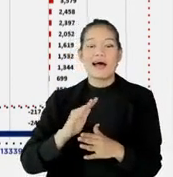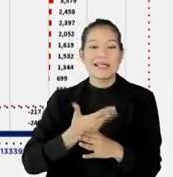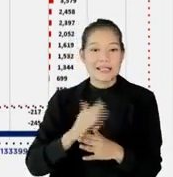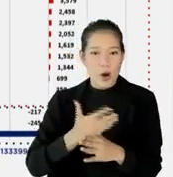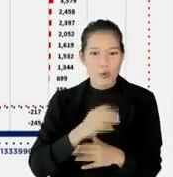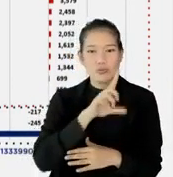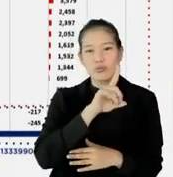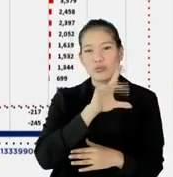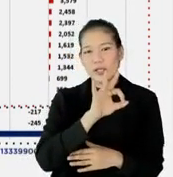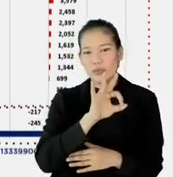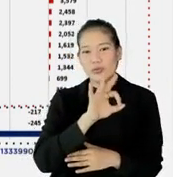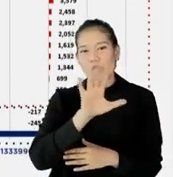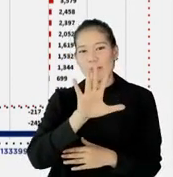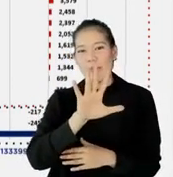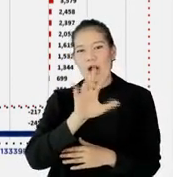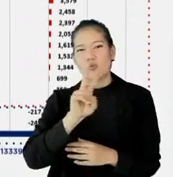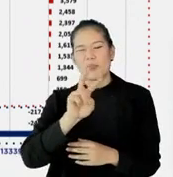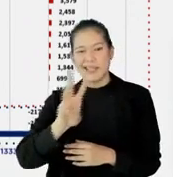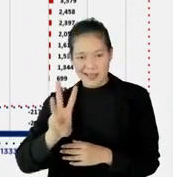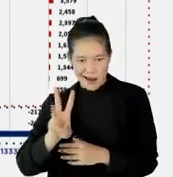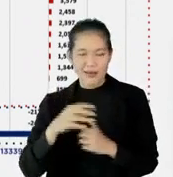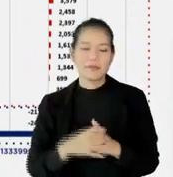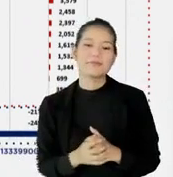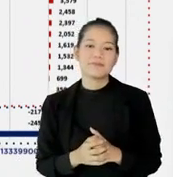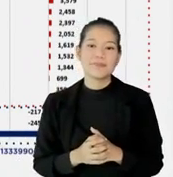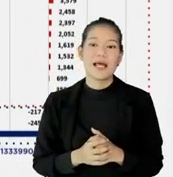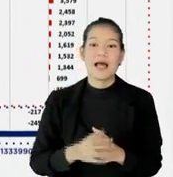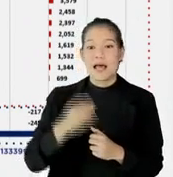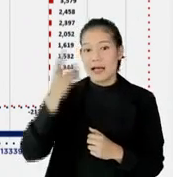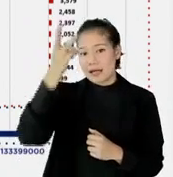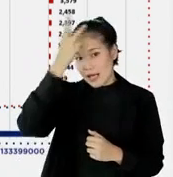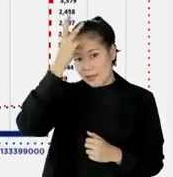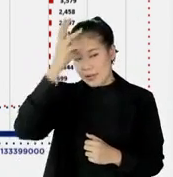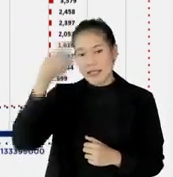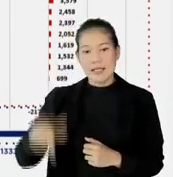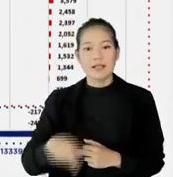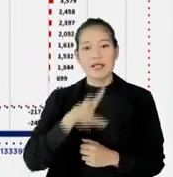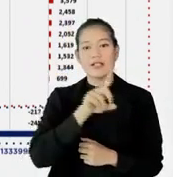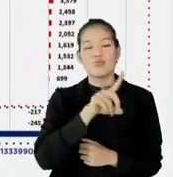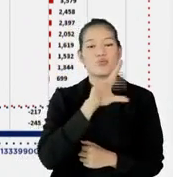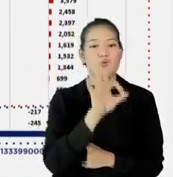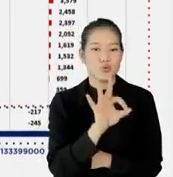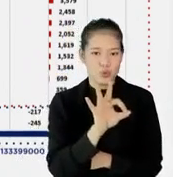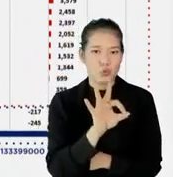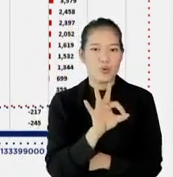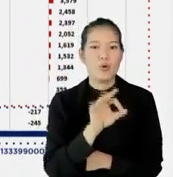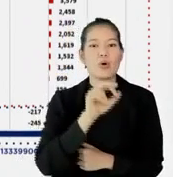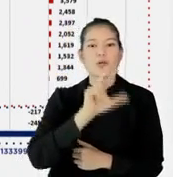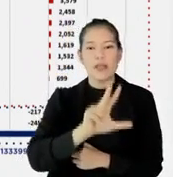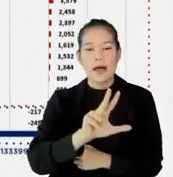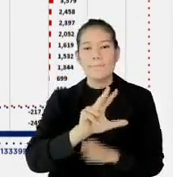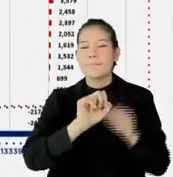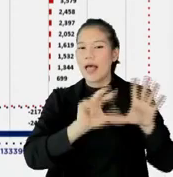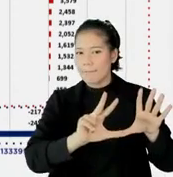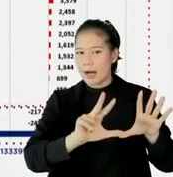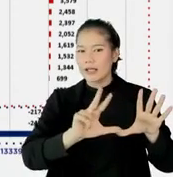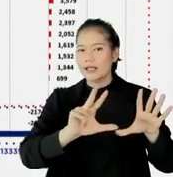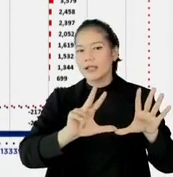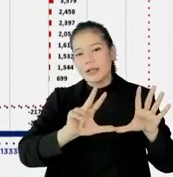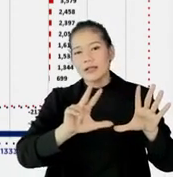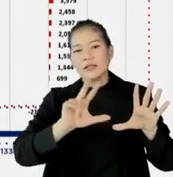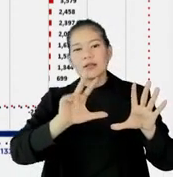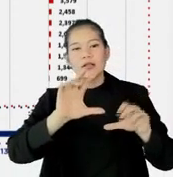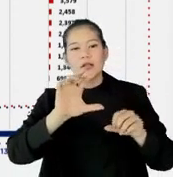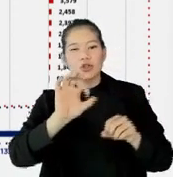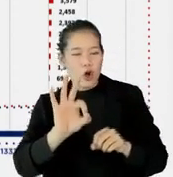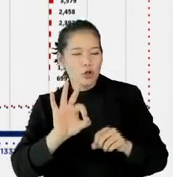sekitar 10.523, dan Kalimantan Selatan naiknya 10.087, yang kalau